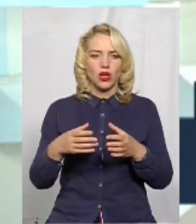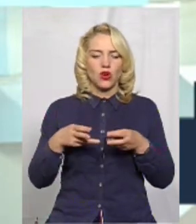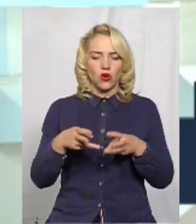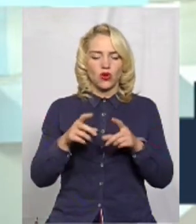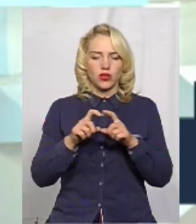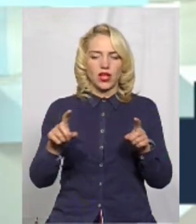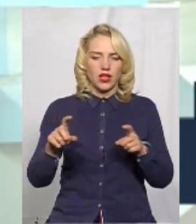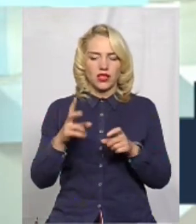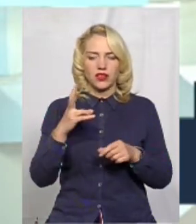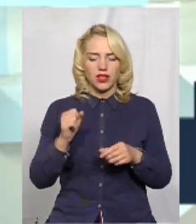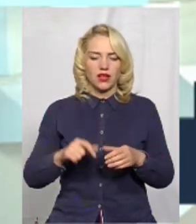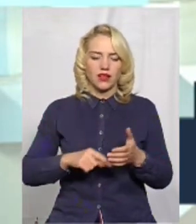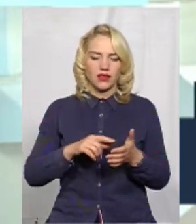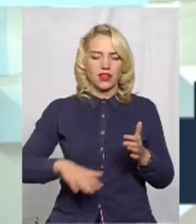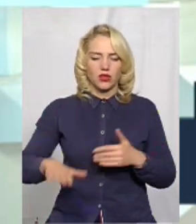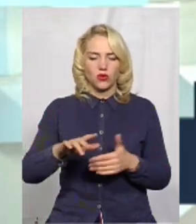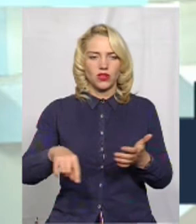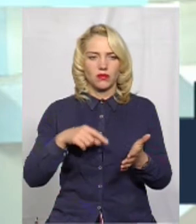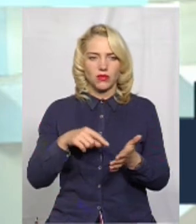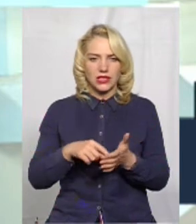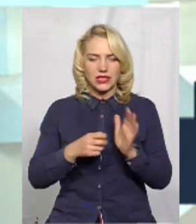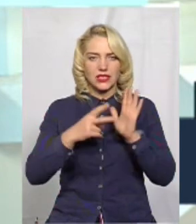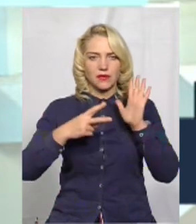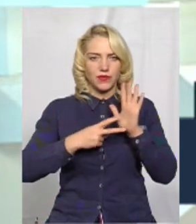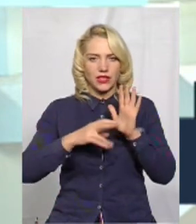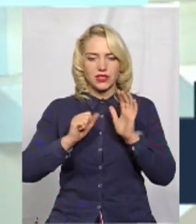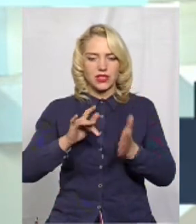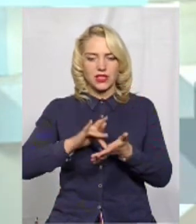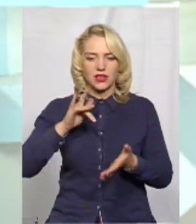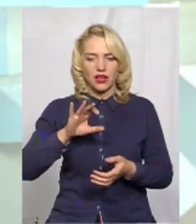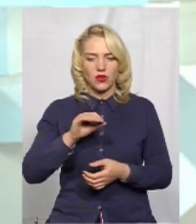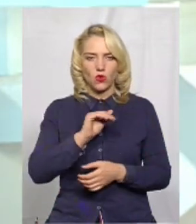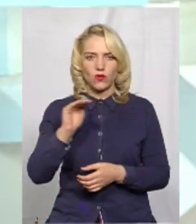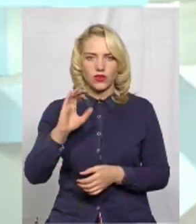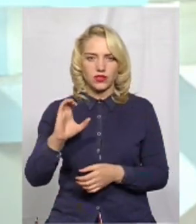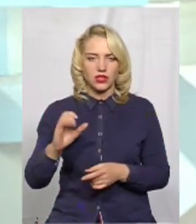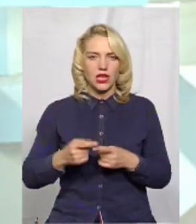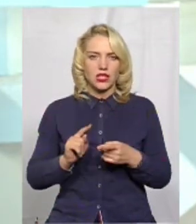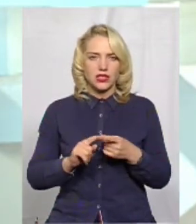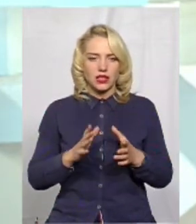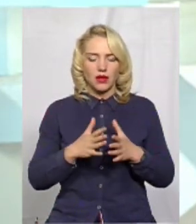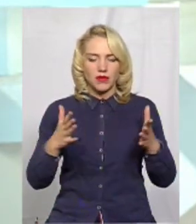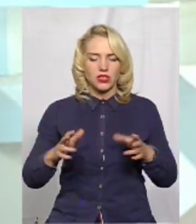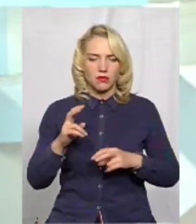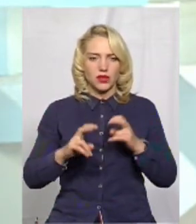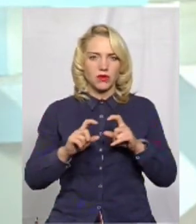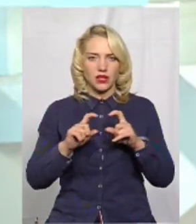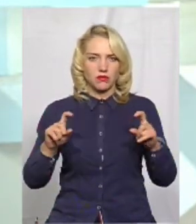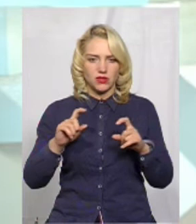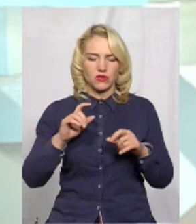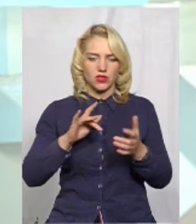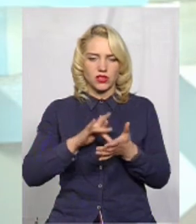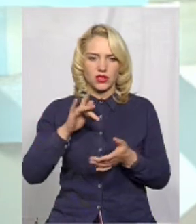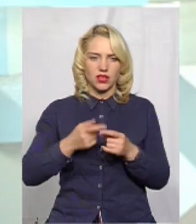території міста 17, і центральний офіс, де знаходиться центр нашого підприємства, найбільша котельна центральна,